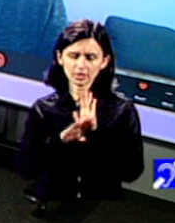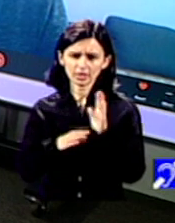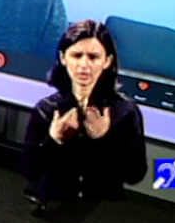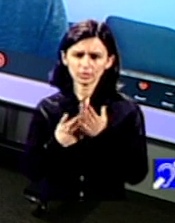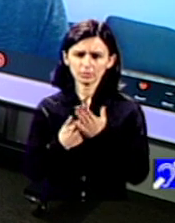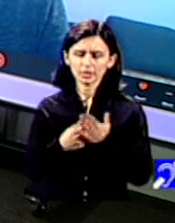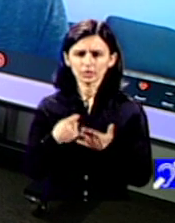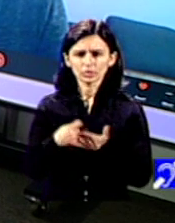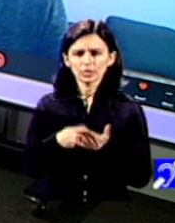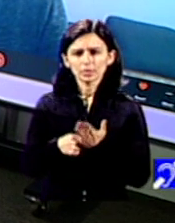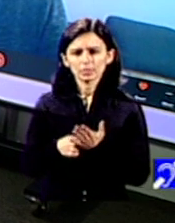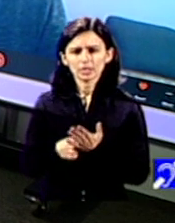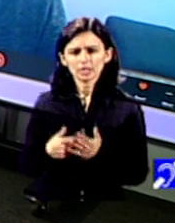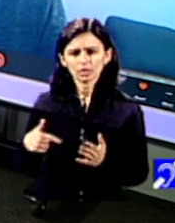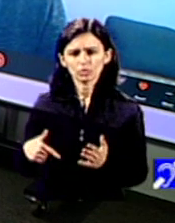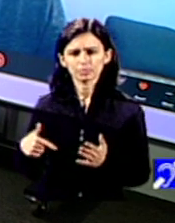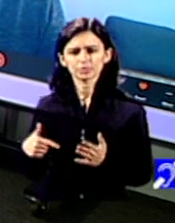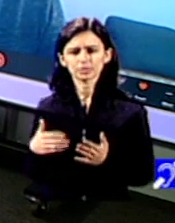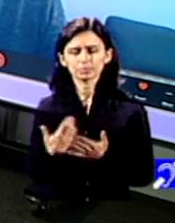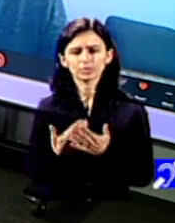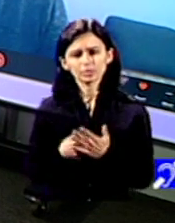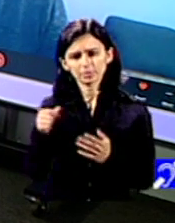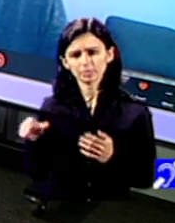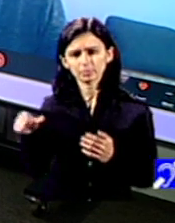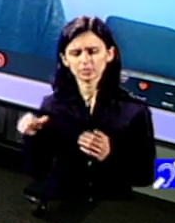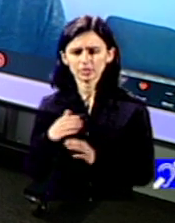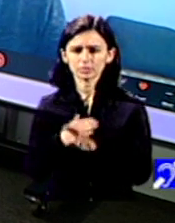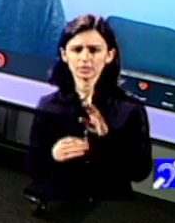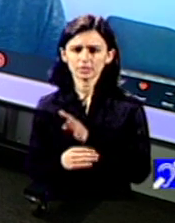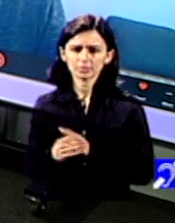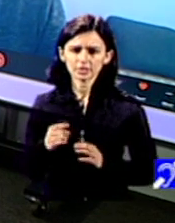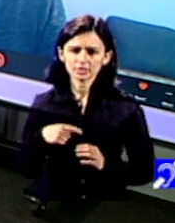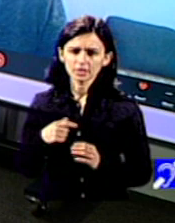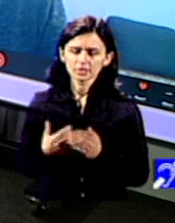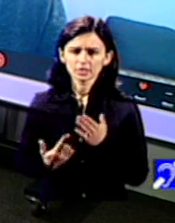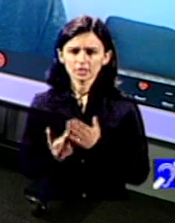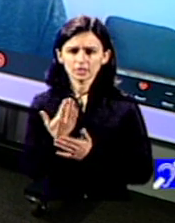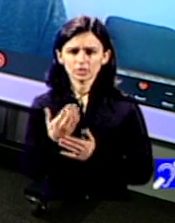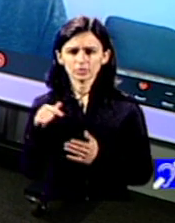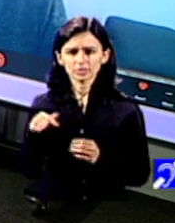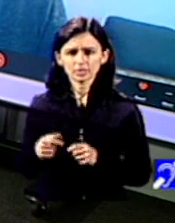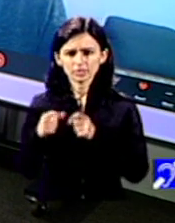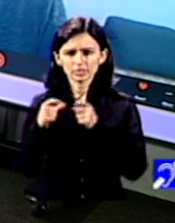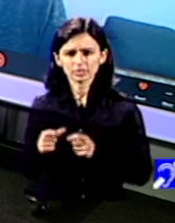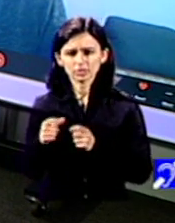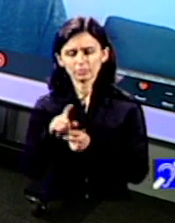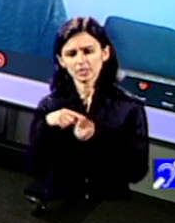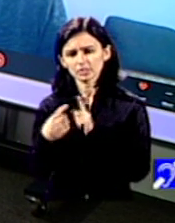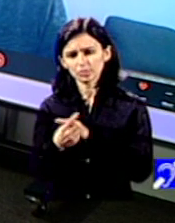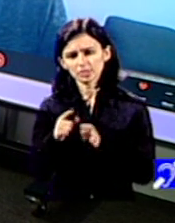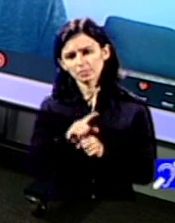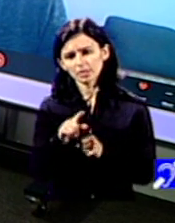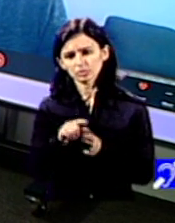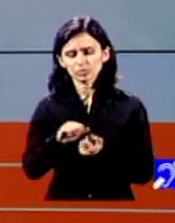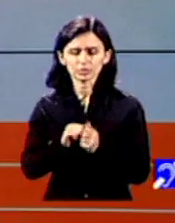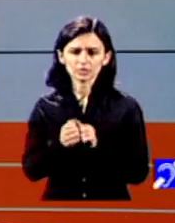decontarea carburantului pentru persoane cu dizabilități avem noutăți din acest domeniu s-au mai schimbat lucruri sau